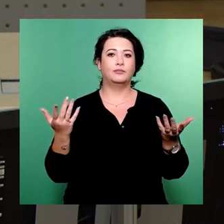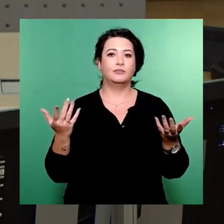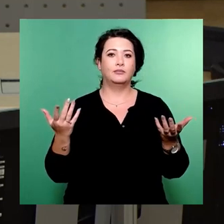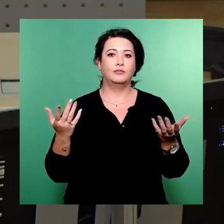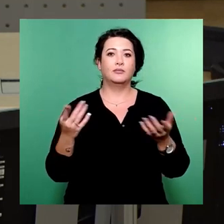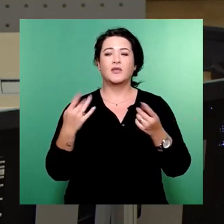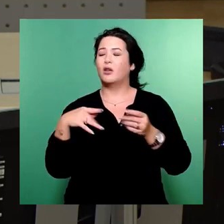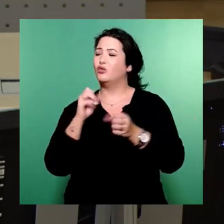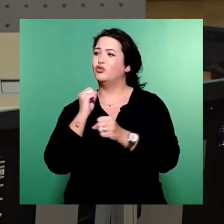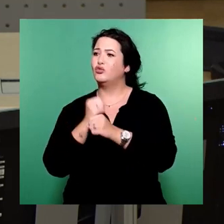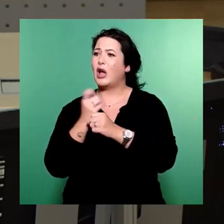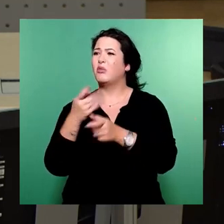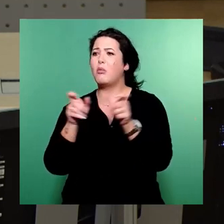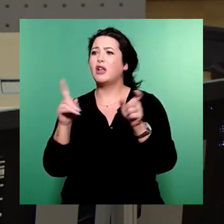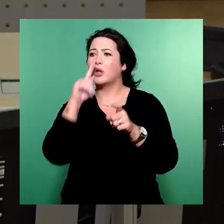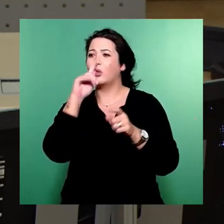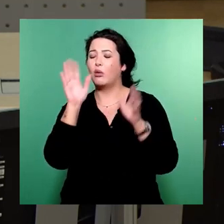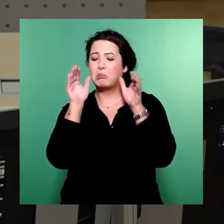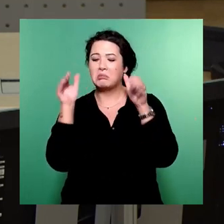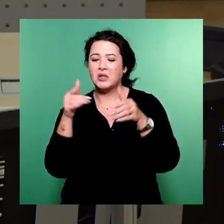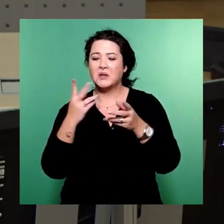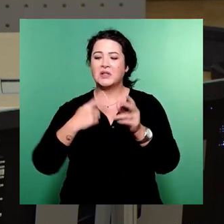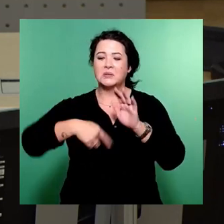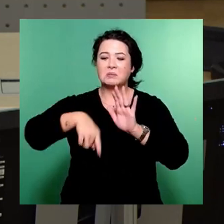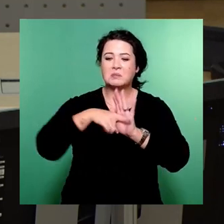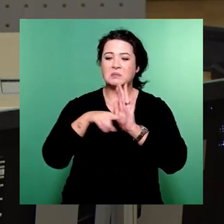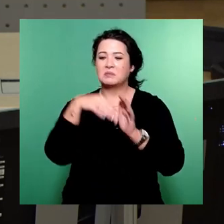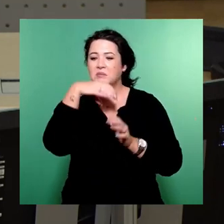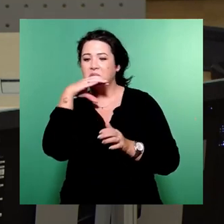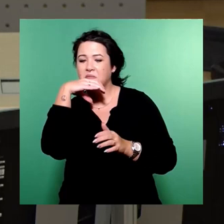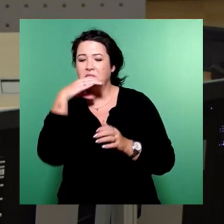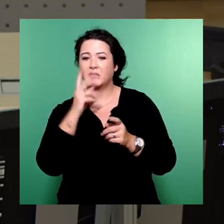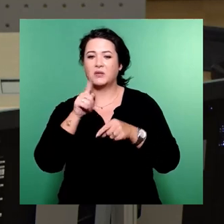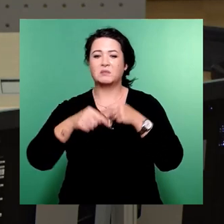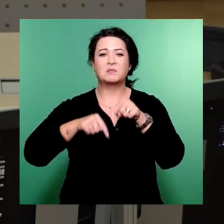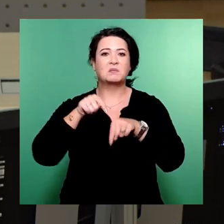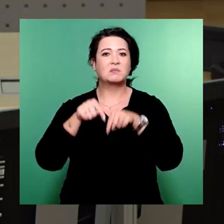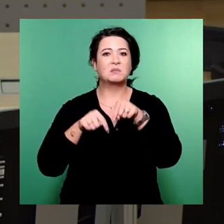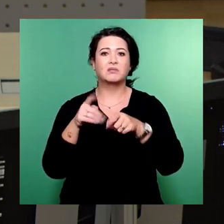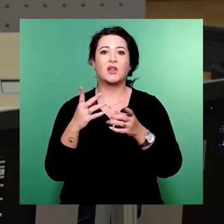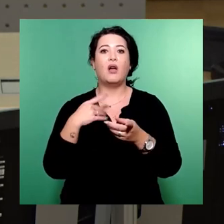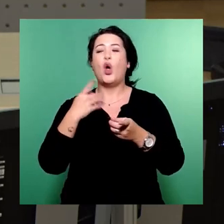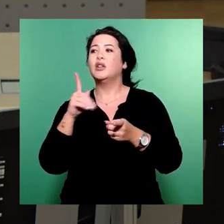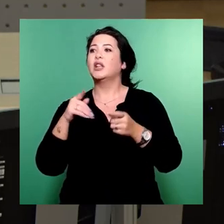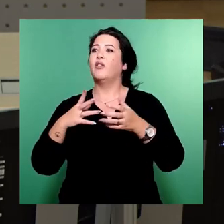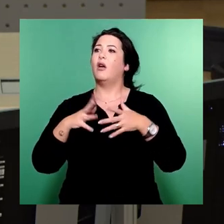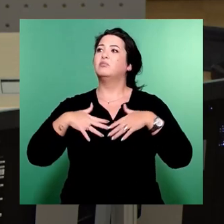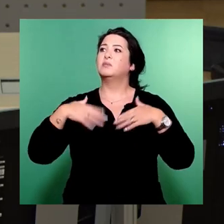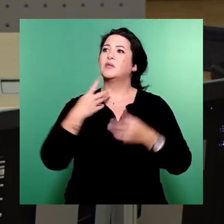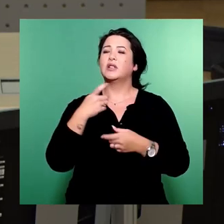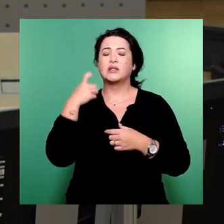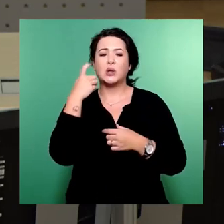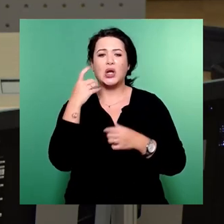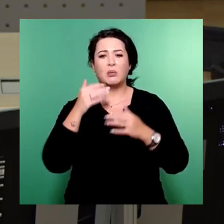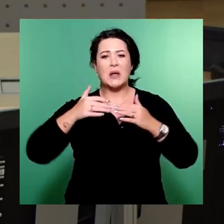öder werden da die Menschen. Der Knechtsinn wächst, mit ihm der grobe Mut, der Rausch wächst mit den Sorgen und mit der Üppigkeit der